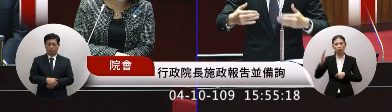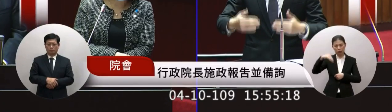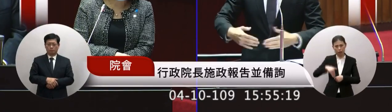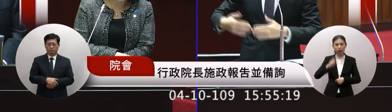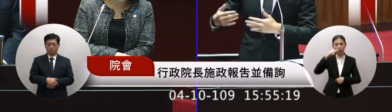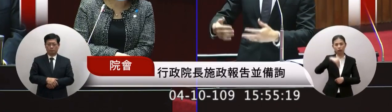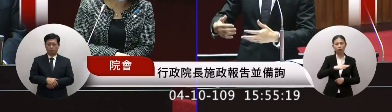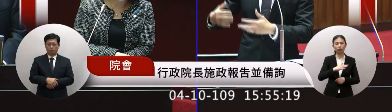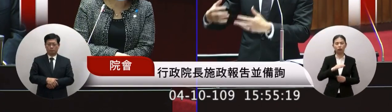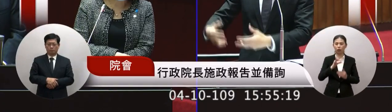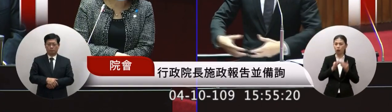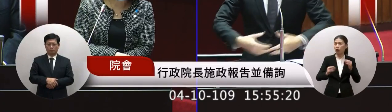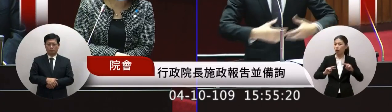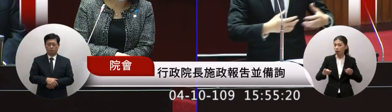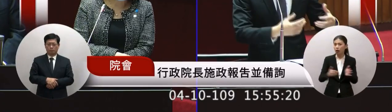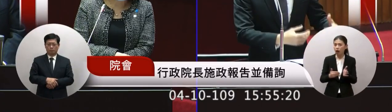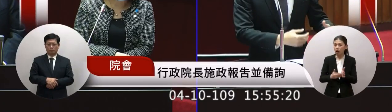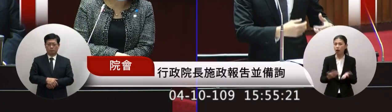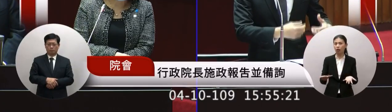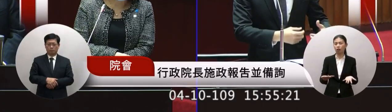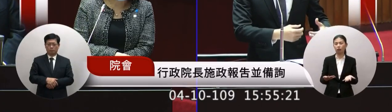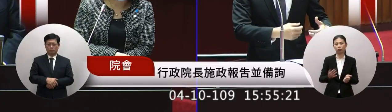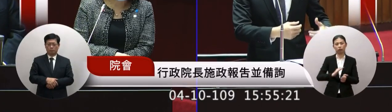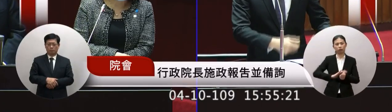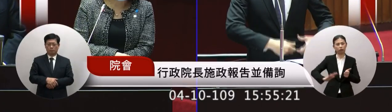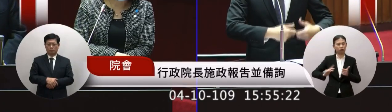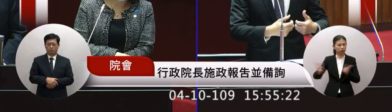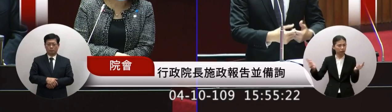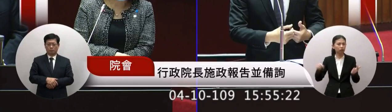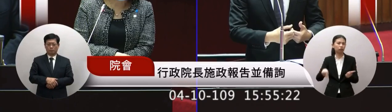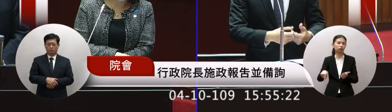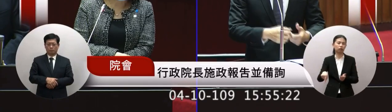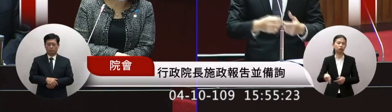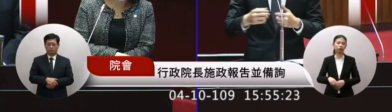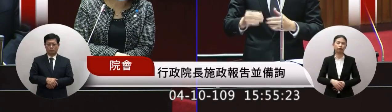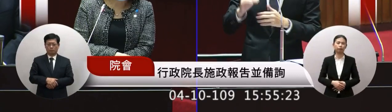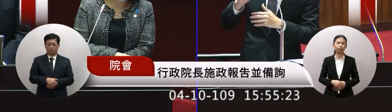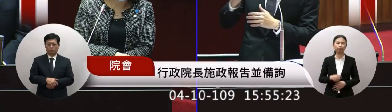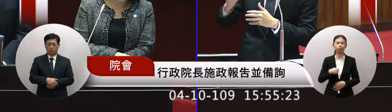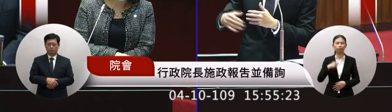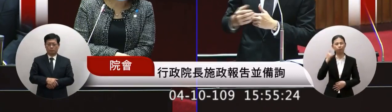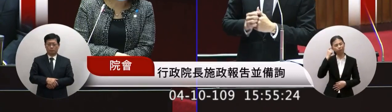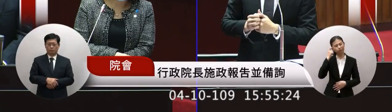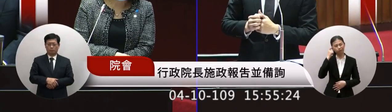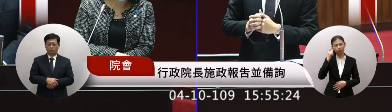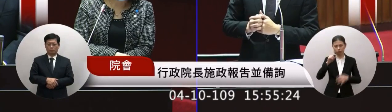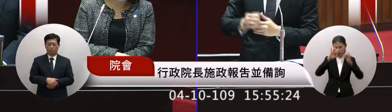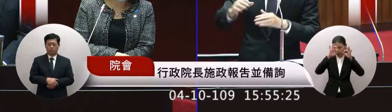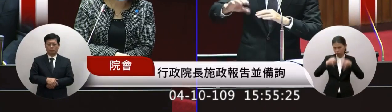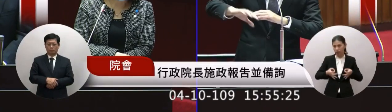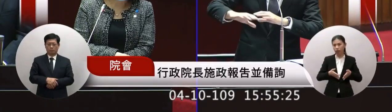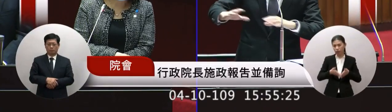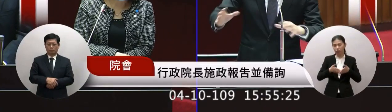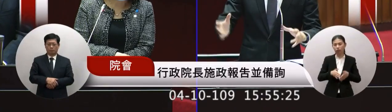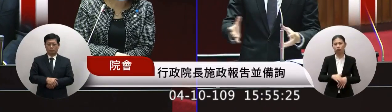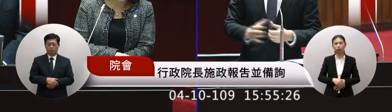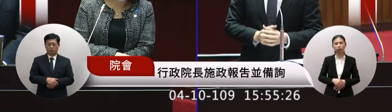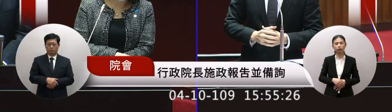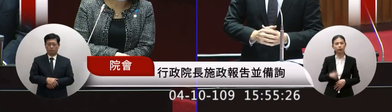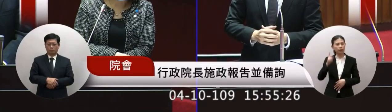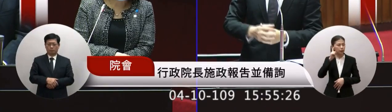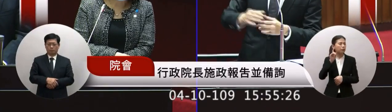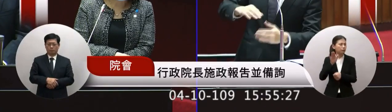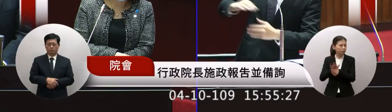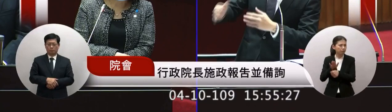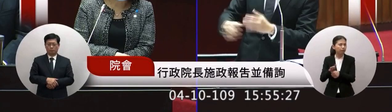改革之後這些人受到的影響更多的位我是認為這個部分也是要檢討一下我們看要怎麼可以來